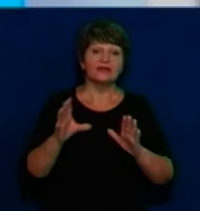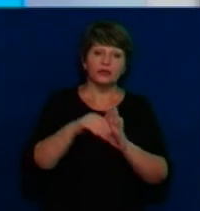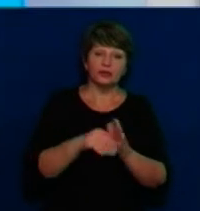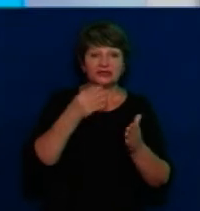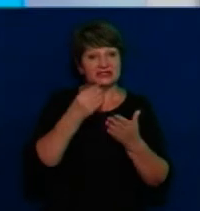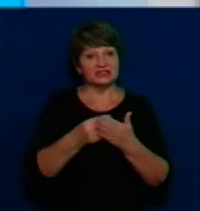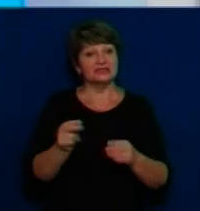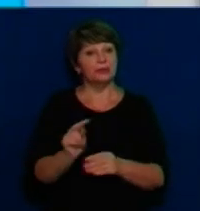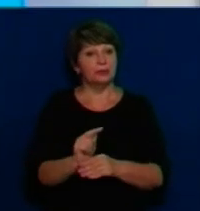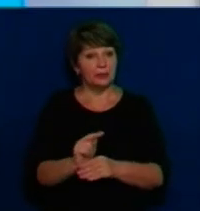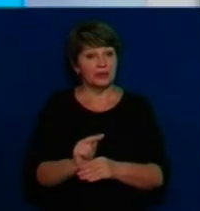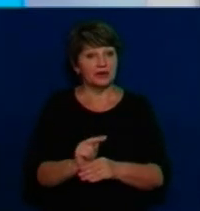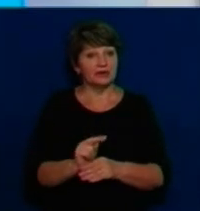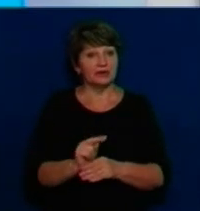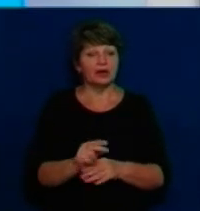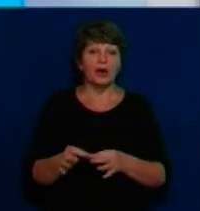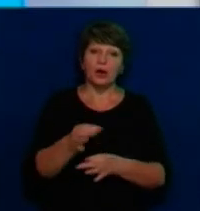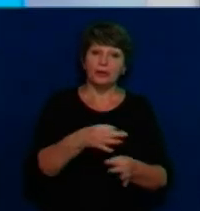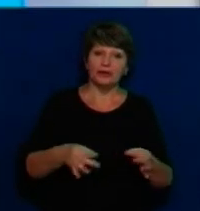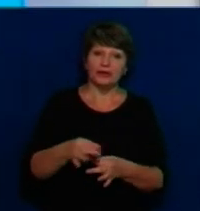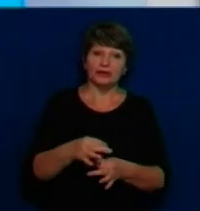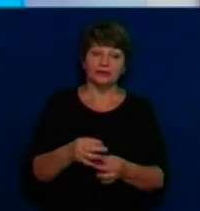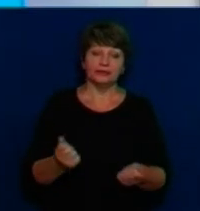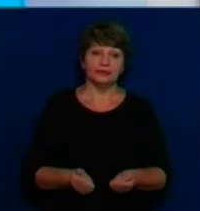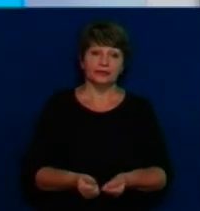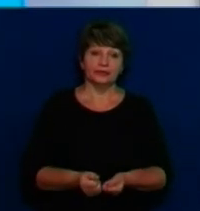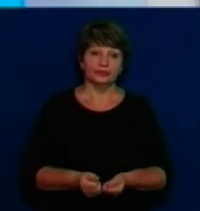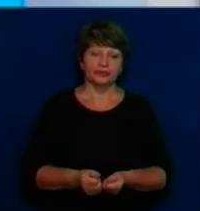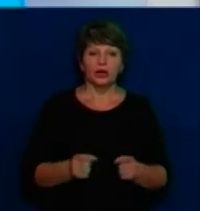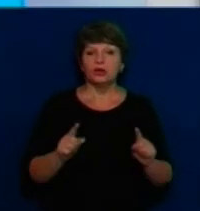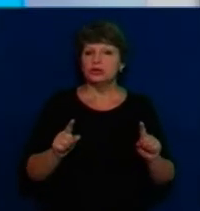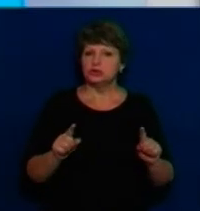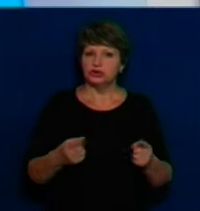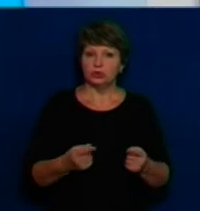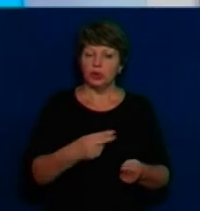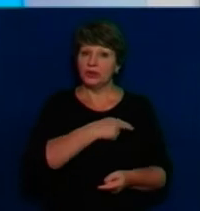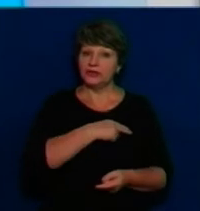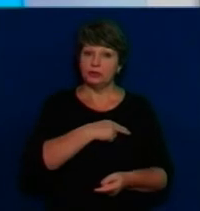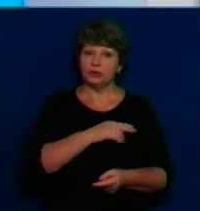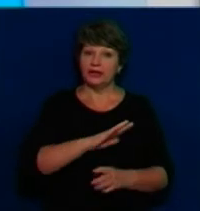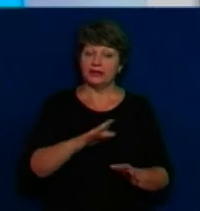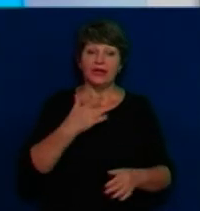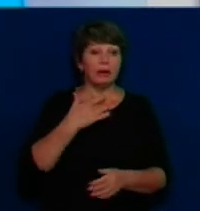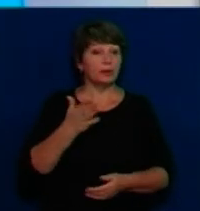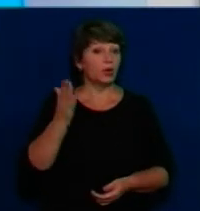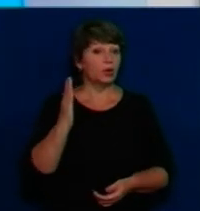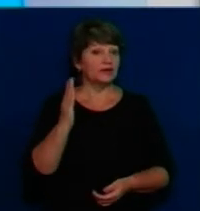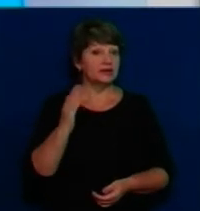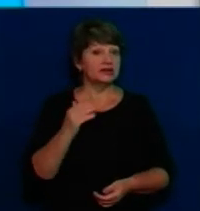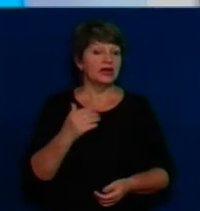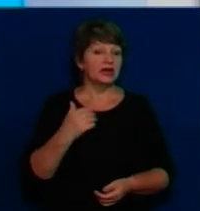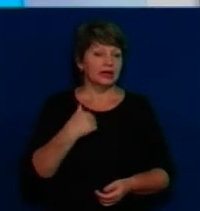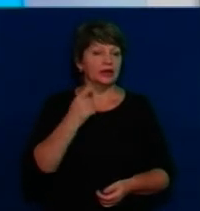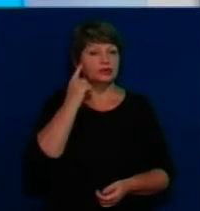і у форматі обговорень. Чому депутати не проголосували тоді? Мені здається,